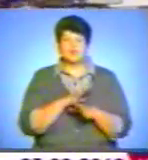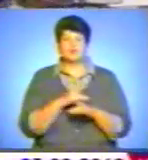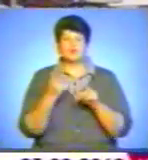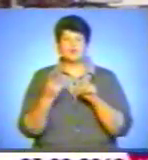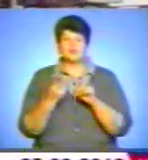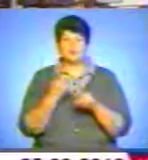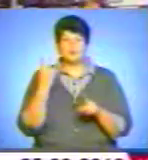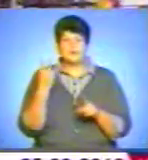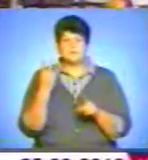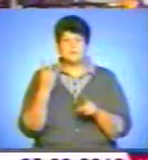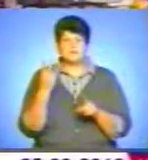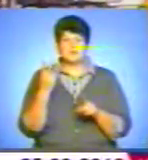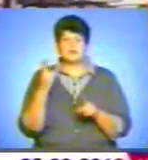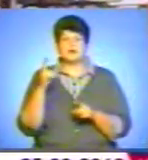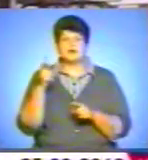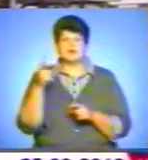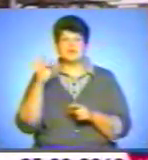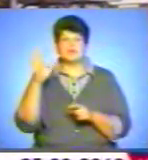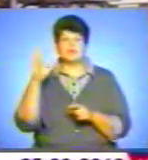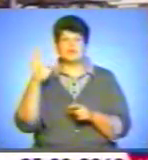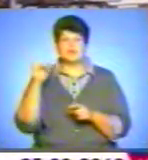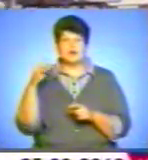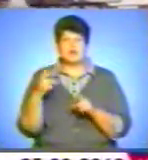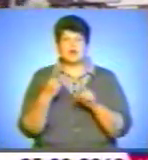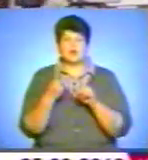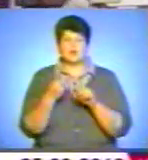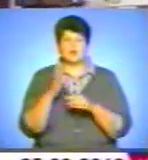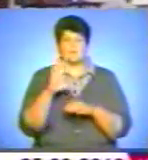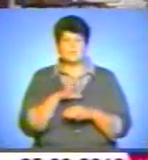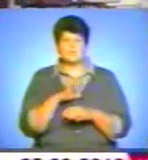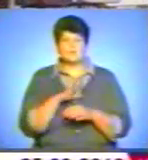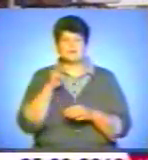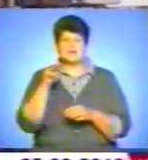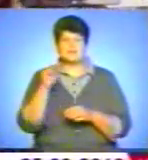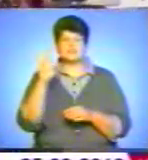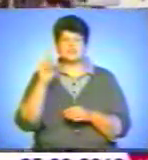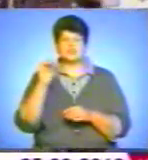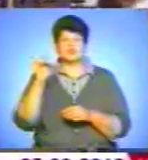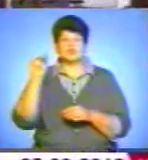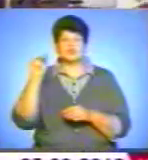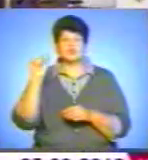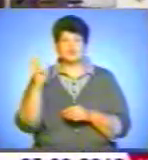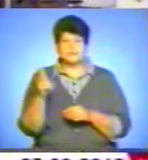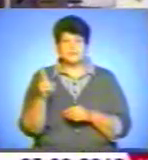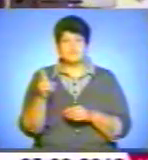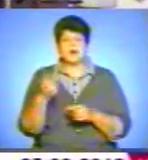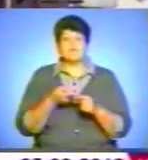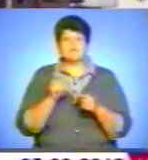це був Гриній Віталій і другим був Тарас Шевчук. Ну і цього